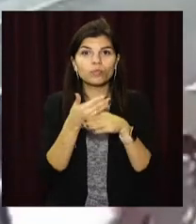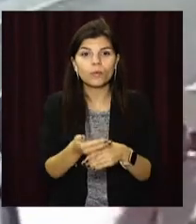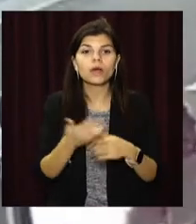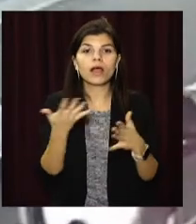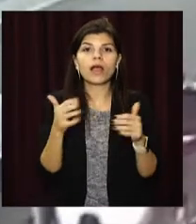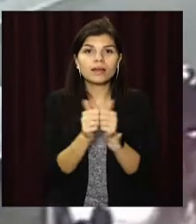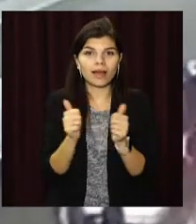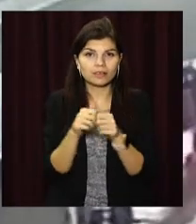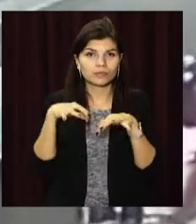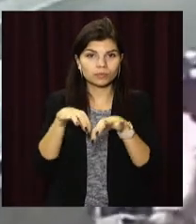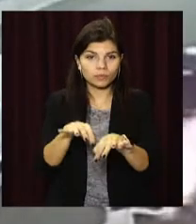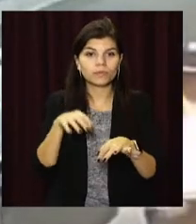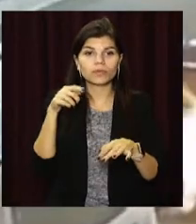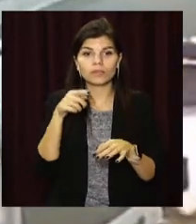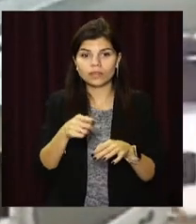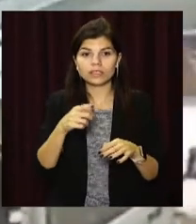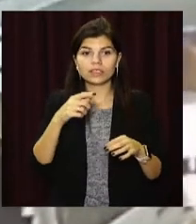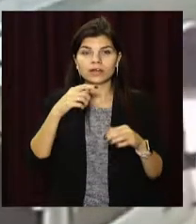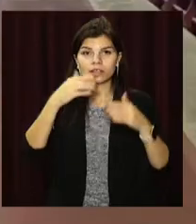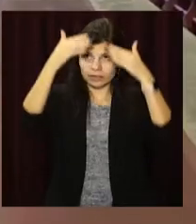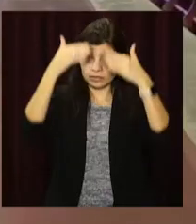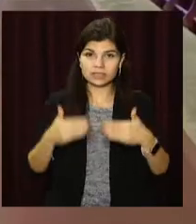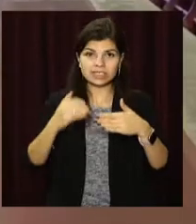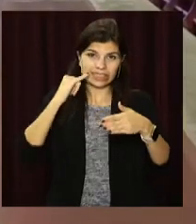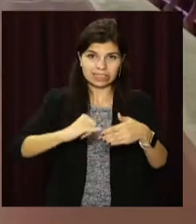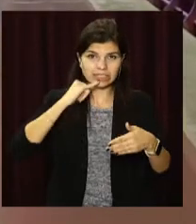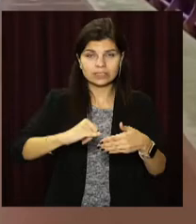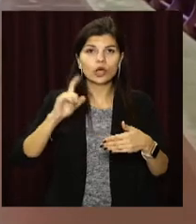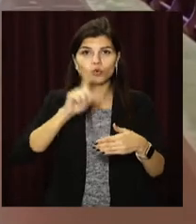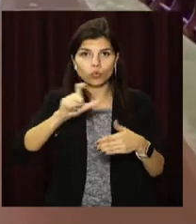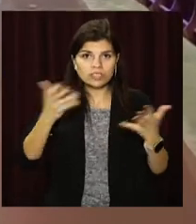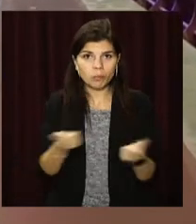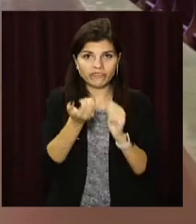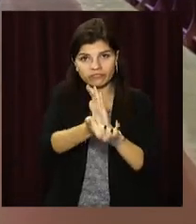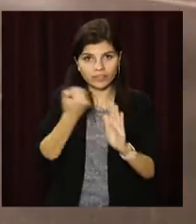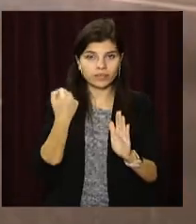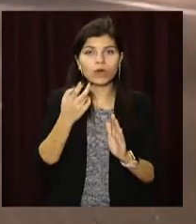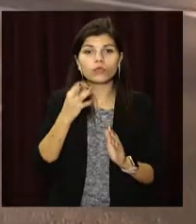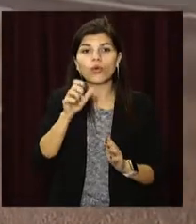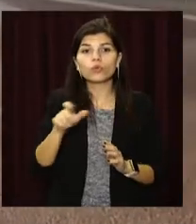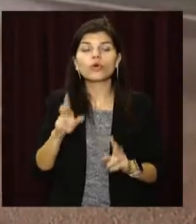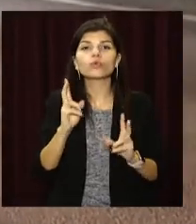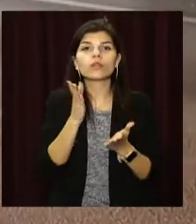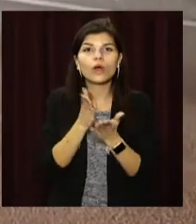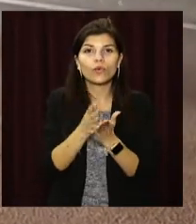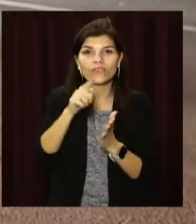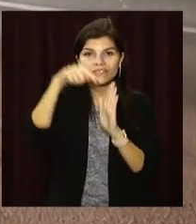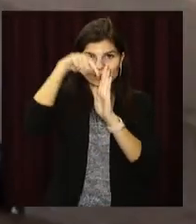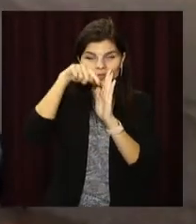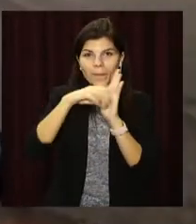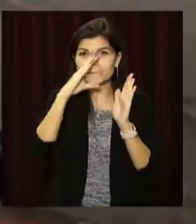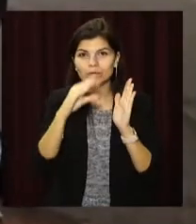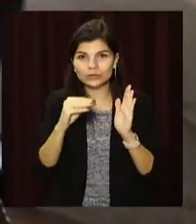проїздили повз. Вони потрощили ногами лобове скло, аби врятувати пасажирів. Водночас люди, які знаходилися всередині